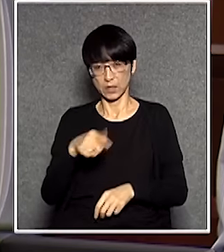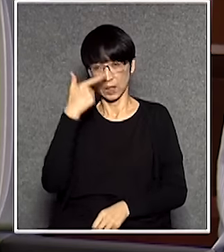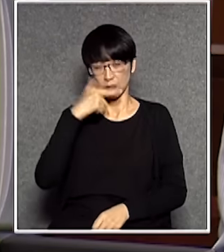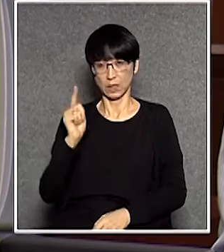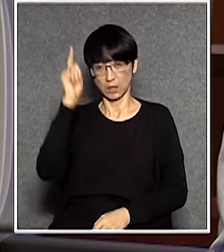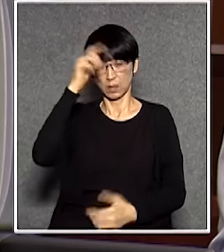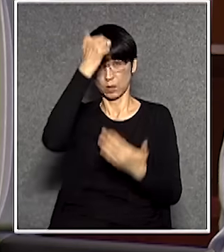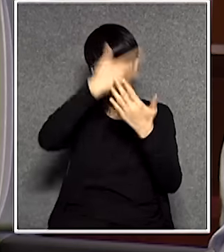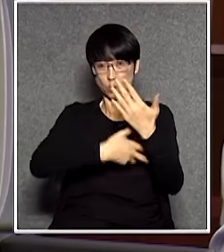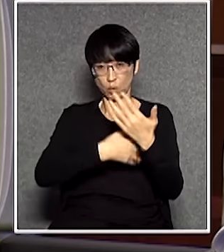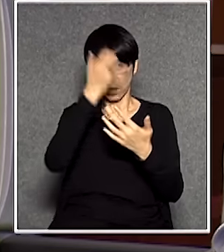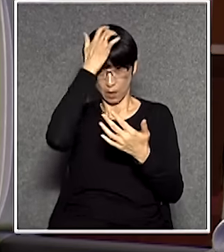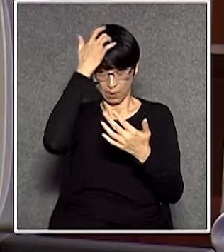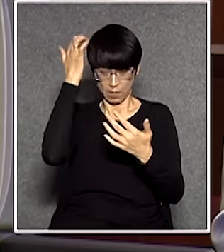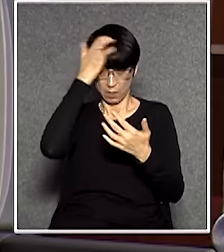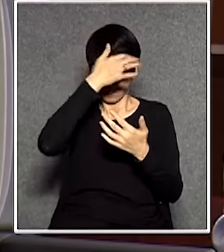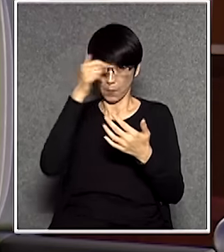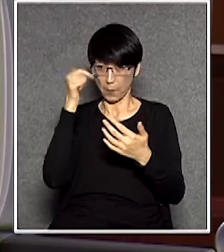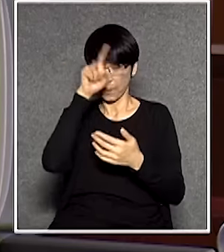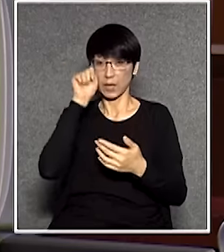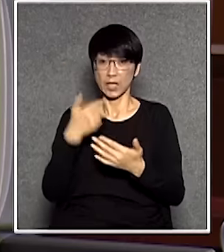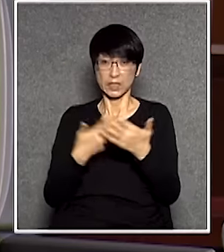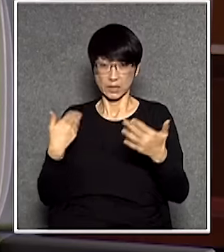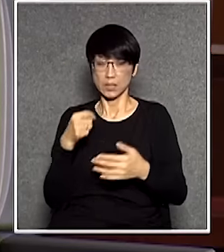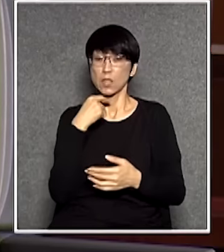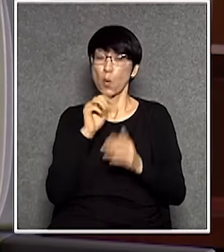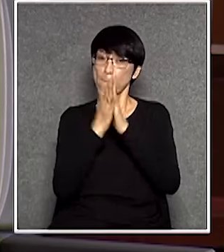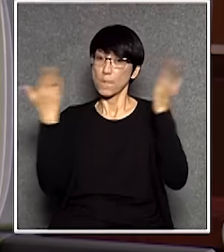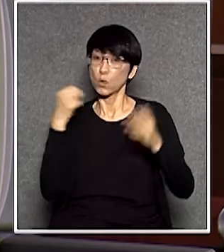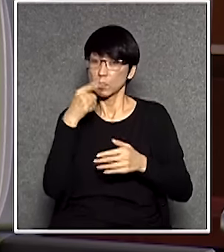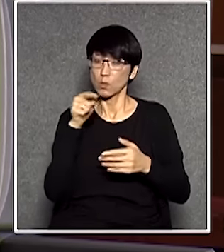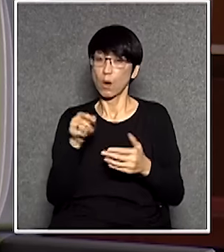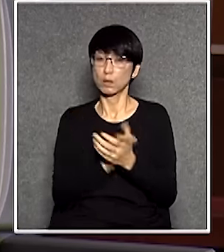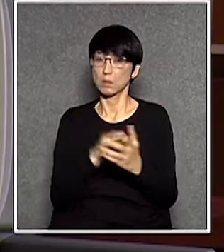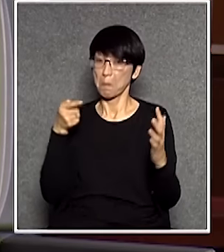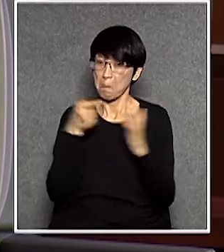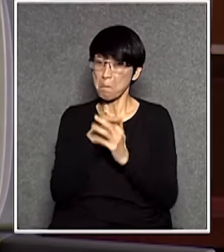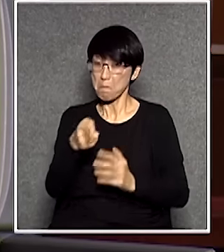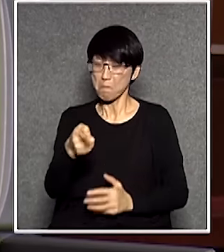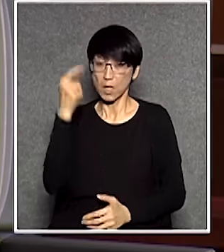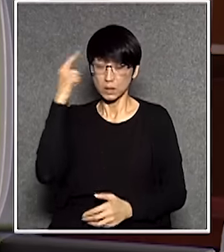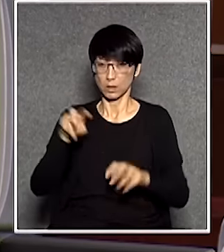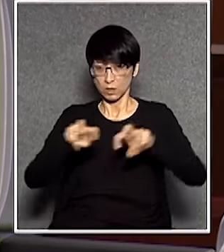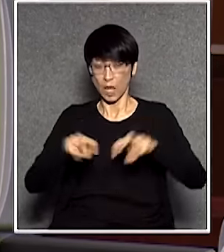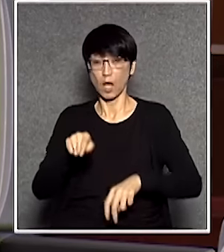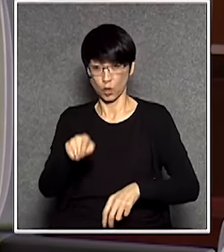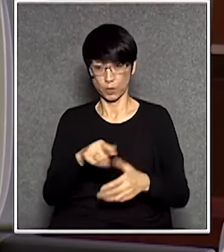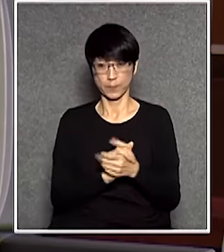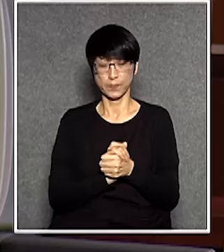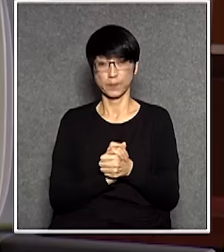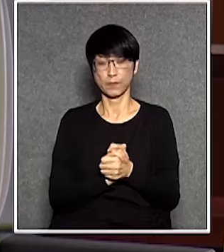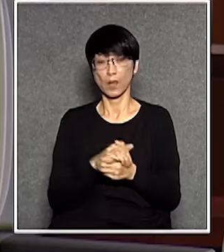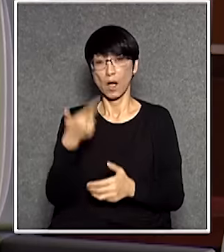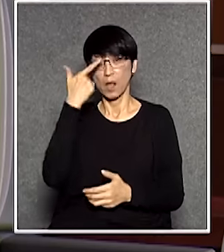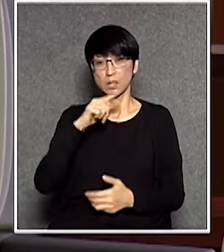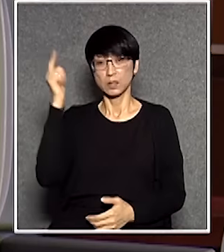系統問題的時候根本就已經是有些傳媒就已經是踢爆了想著跟著去查這個新空